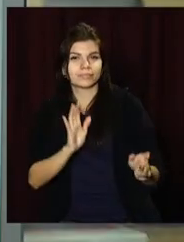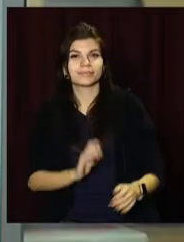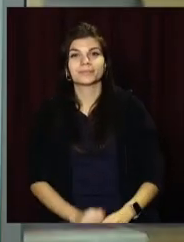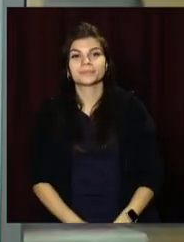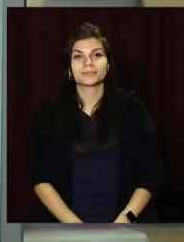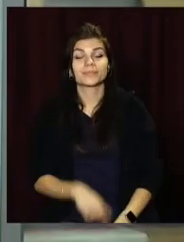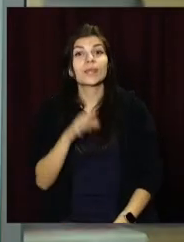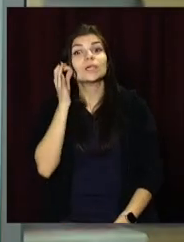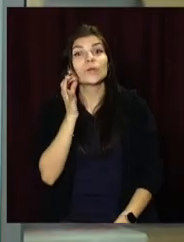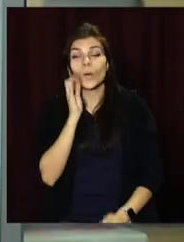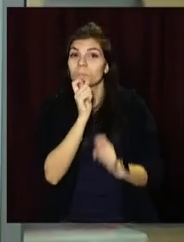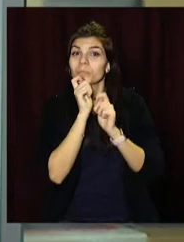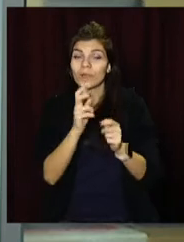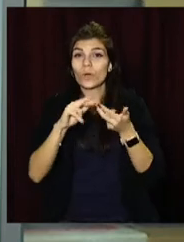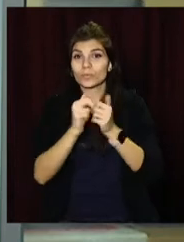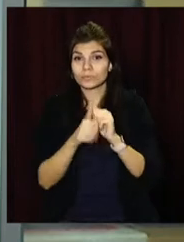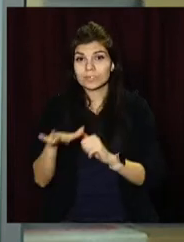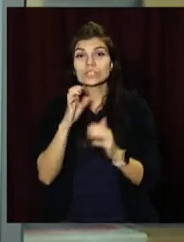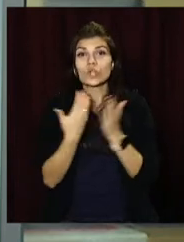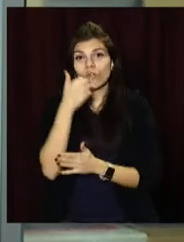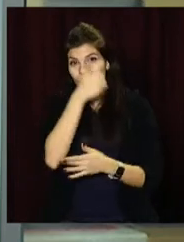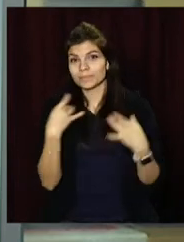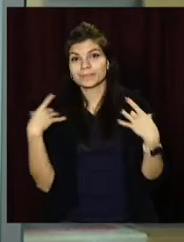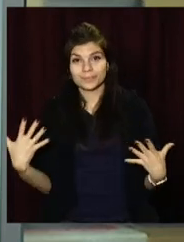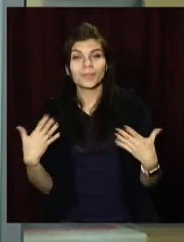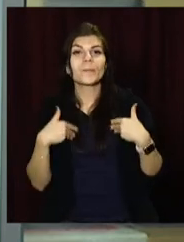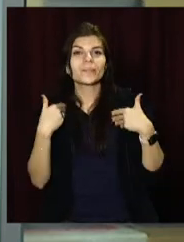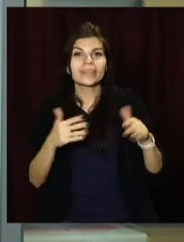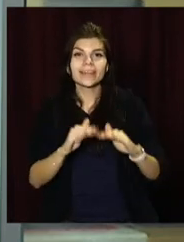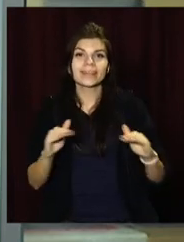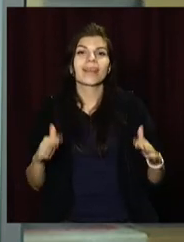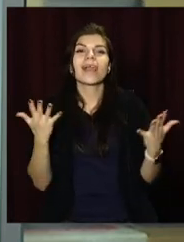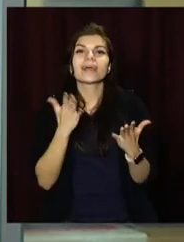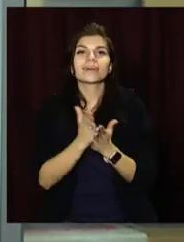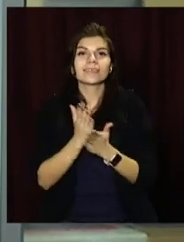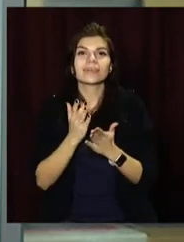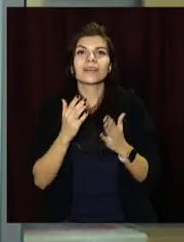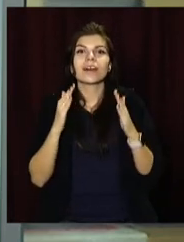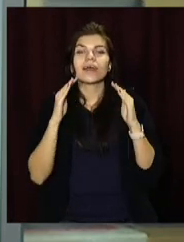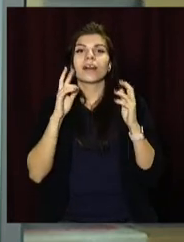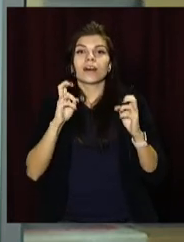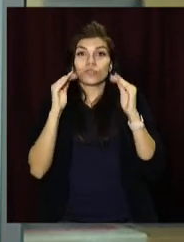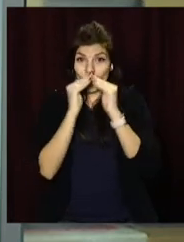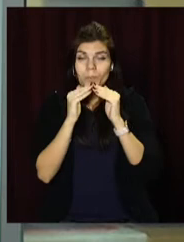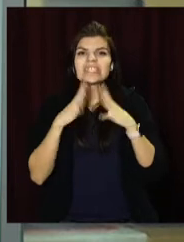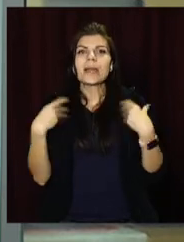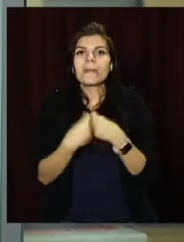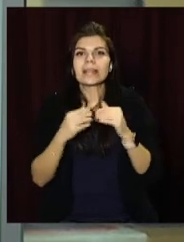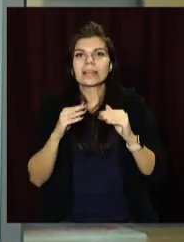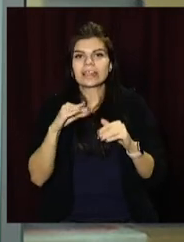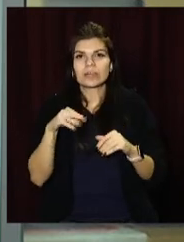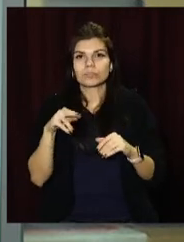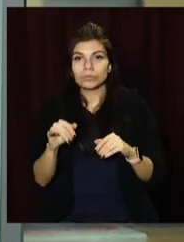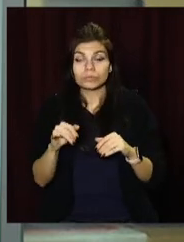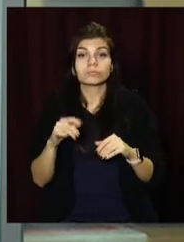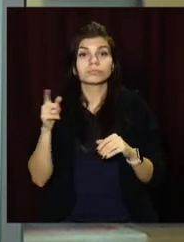Солодкі презенти. У Кам'янському з новорічними святами привітали дітлахів, які мешкають у будинках сімейного типу. Найспустими руками